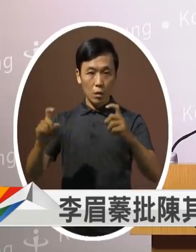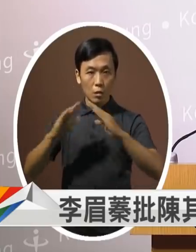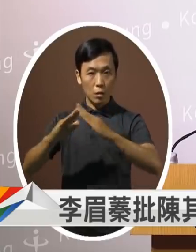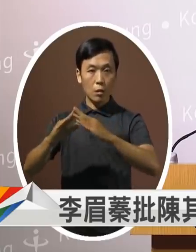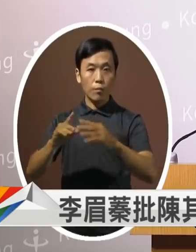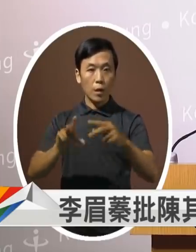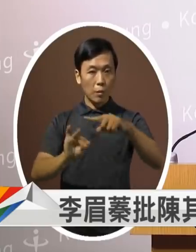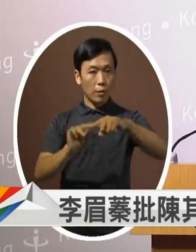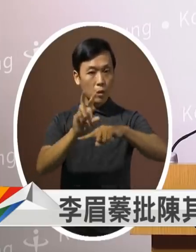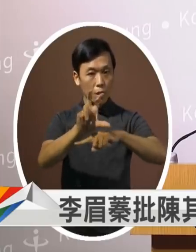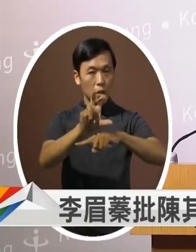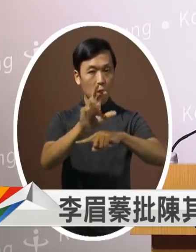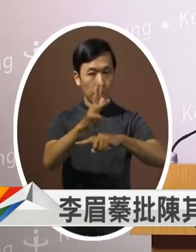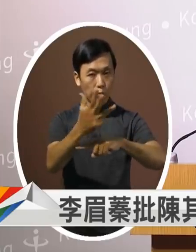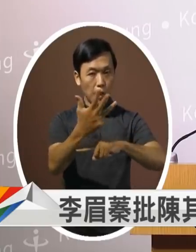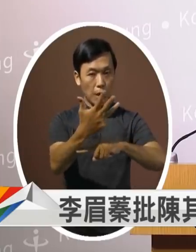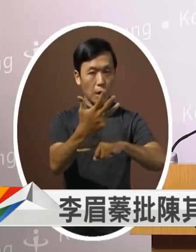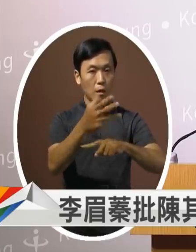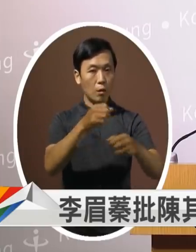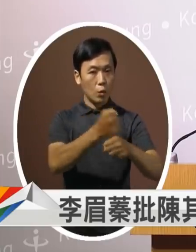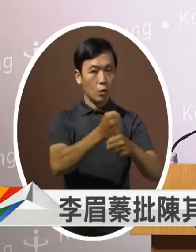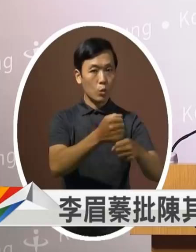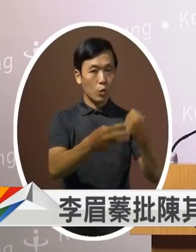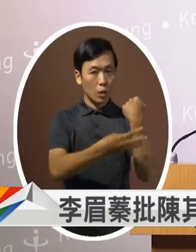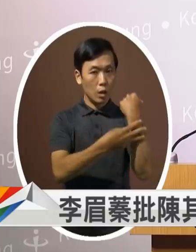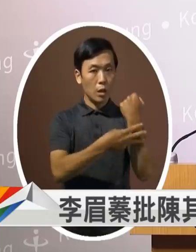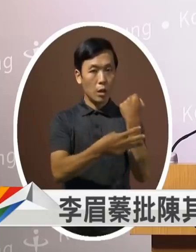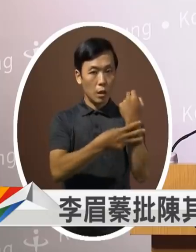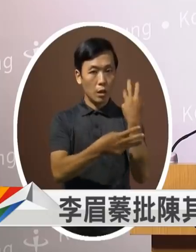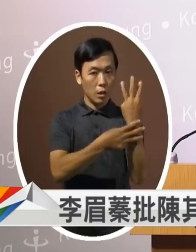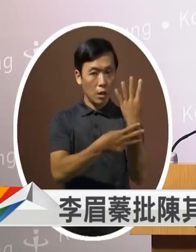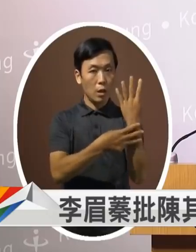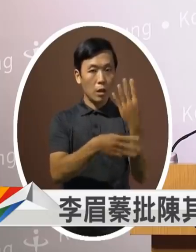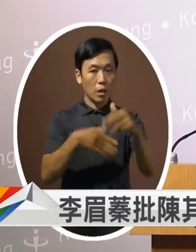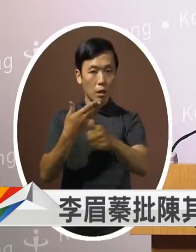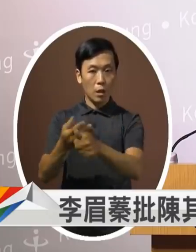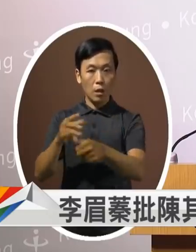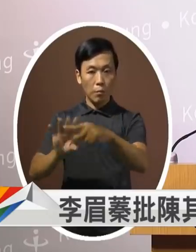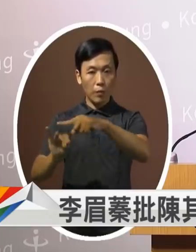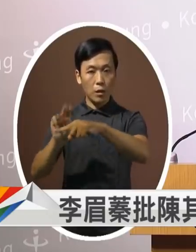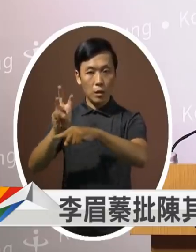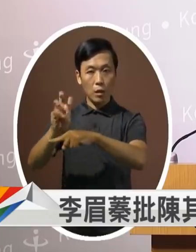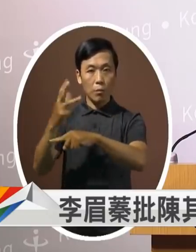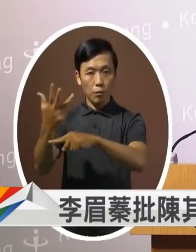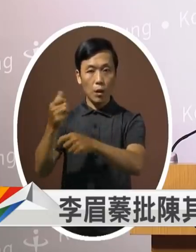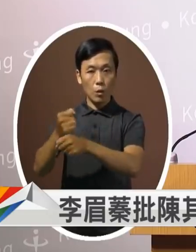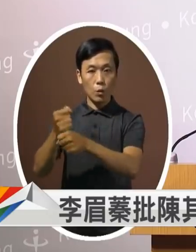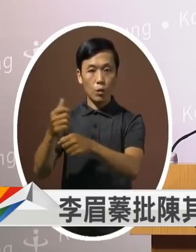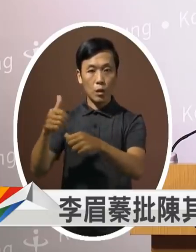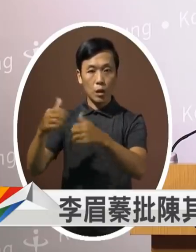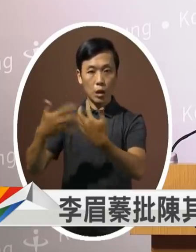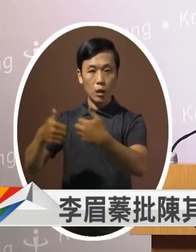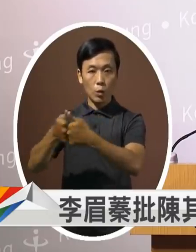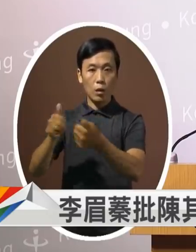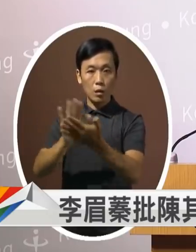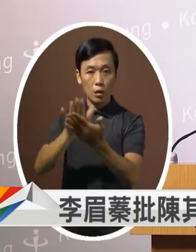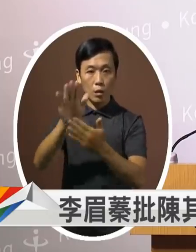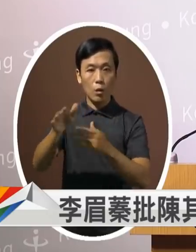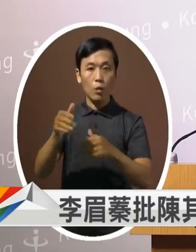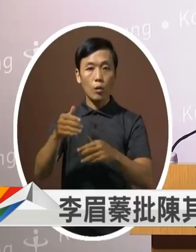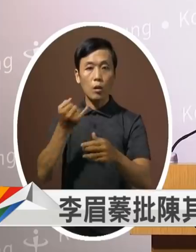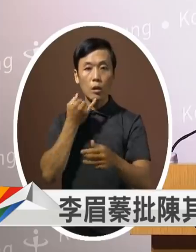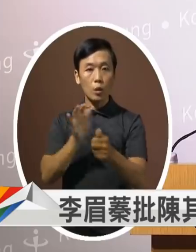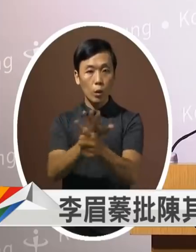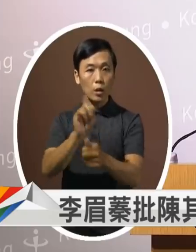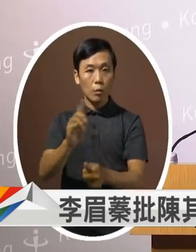的产值是制造业贡献仅提供30%的就业机会未来产业发展的重点可着重在下面三点